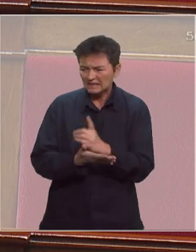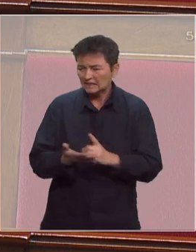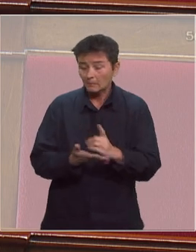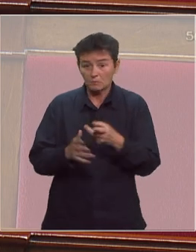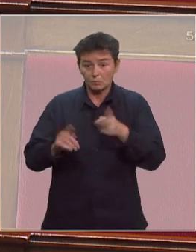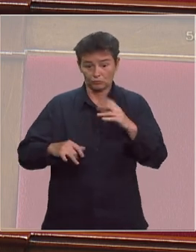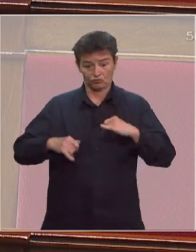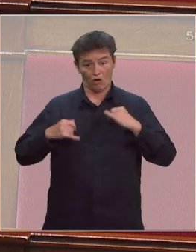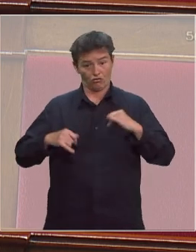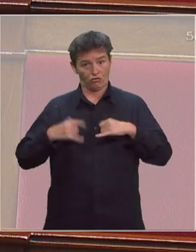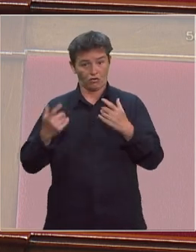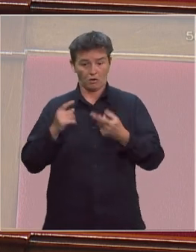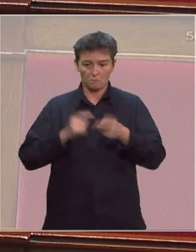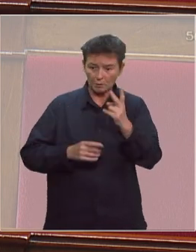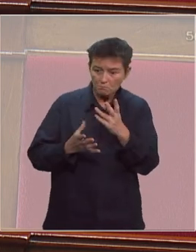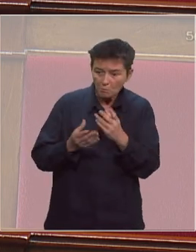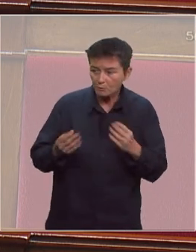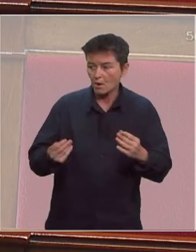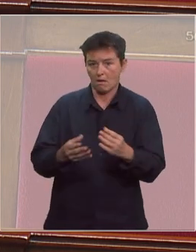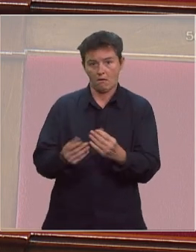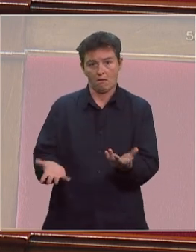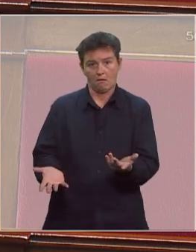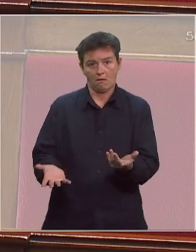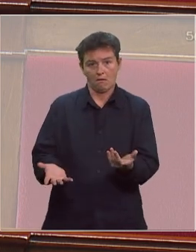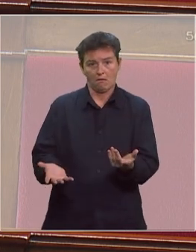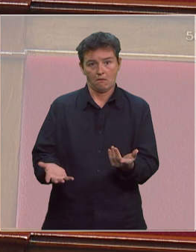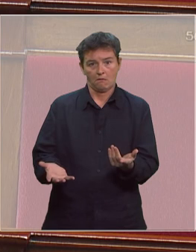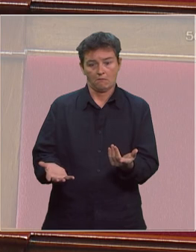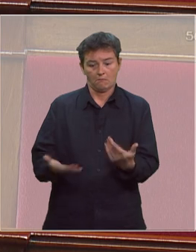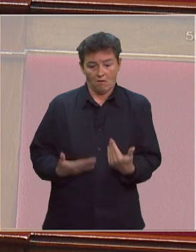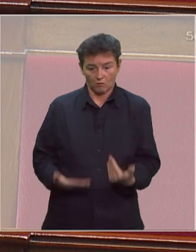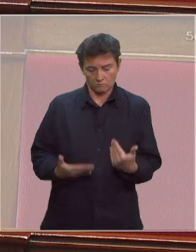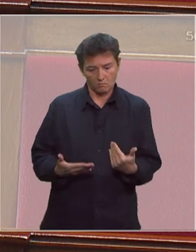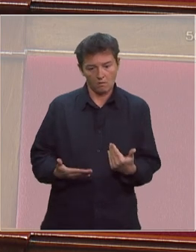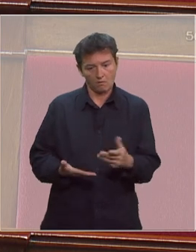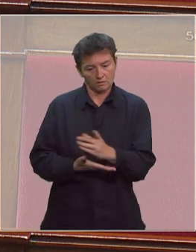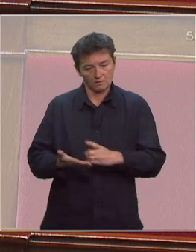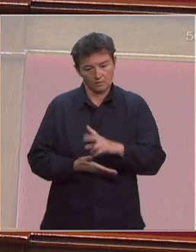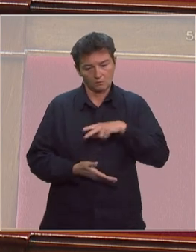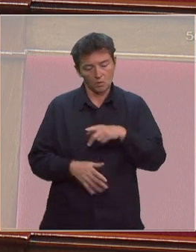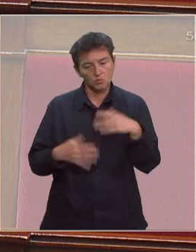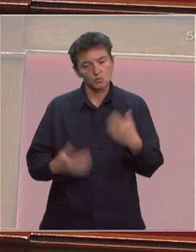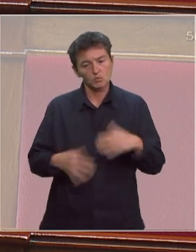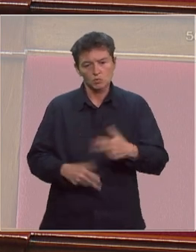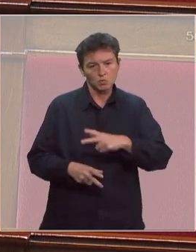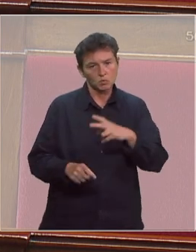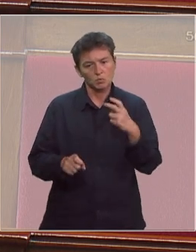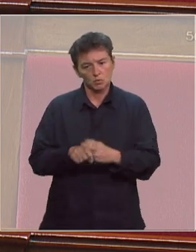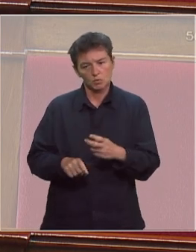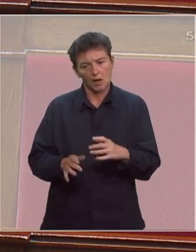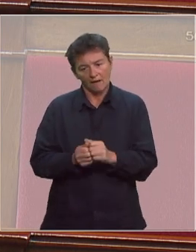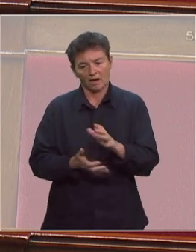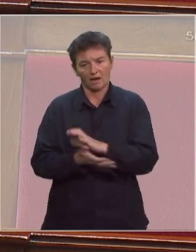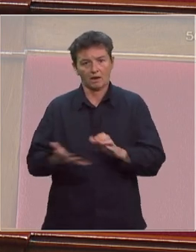jeune le plus populaire de France et qui en ce moment vit et subit un lourd tribut à la crise du